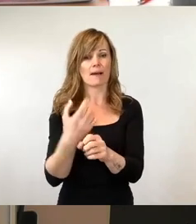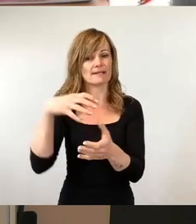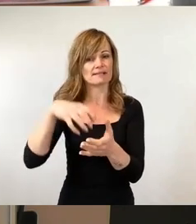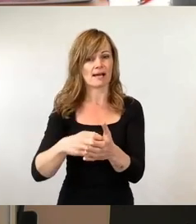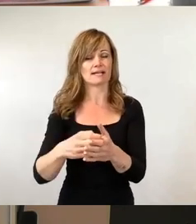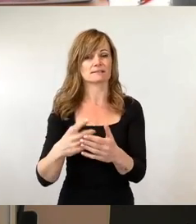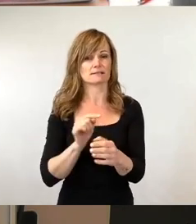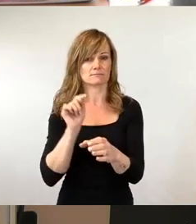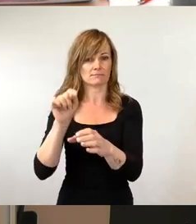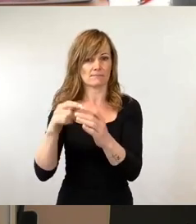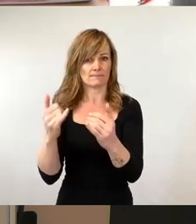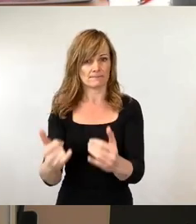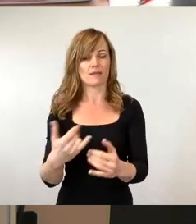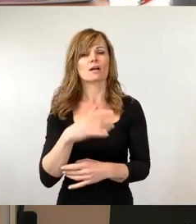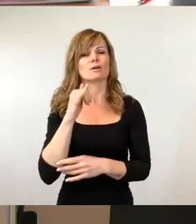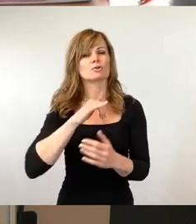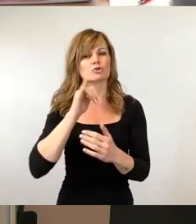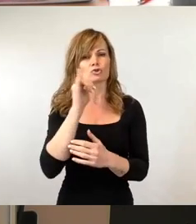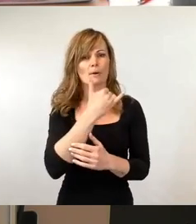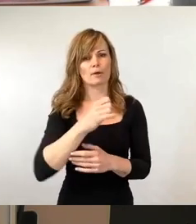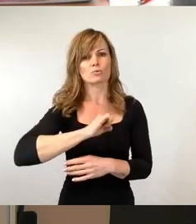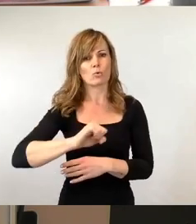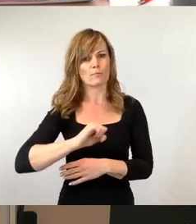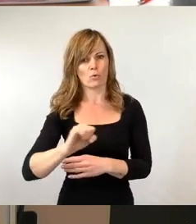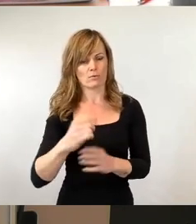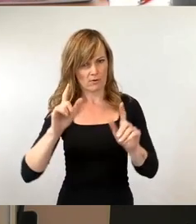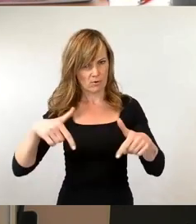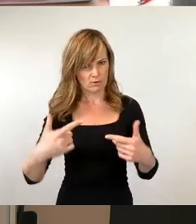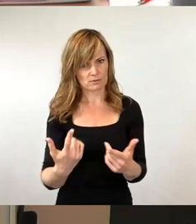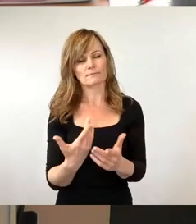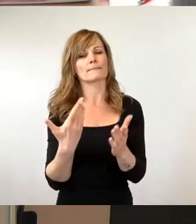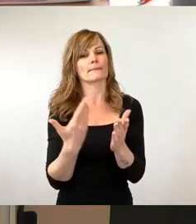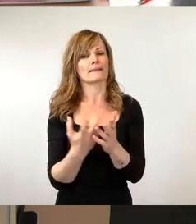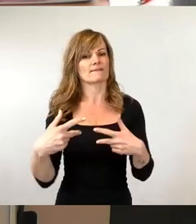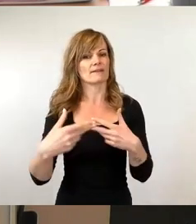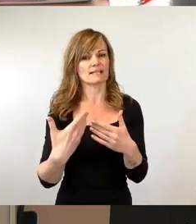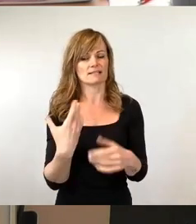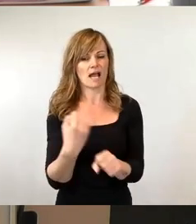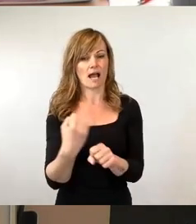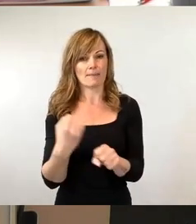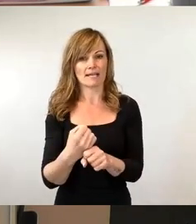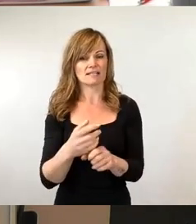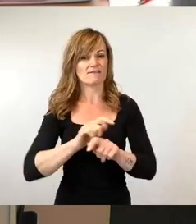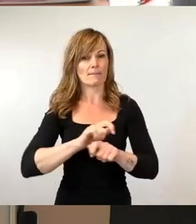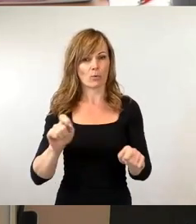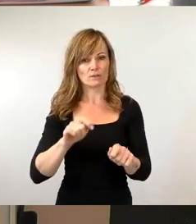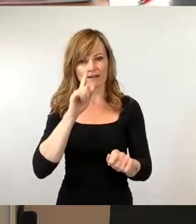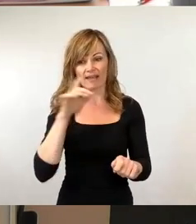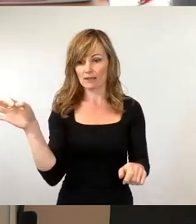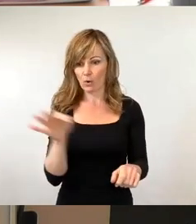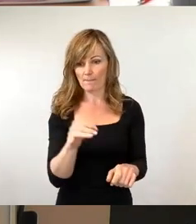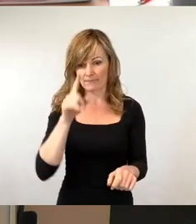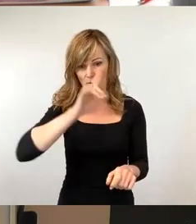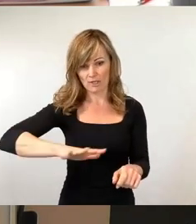Weg gebracht, mit dem unter anderem die Frist von Arbeitsverboten nach Ankunft in Deutschland von neun auf sechs Monate abgesenkt wurde und